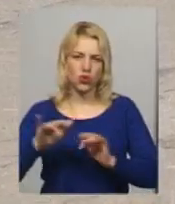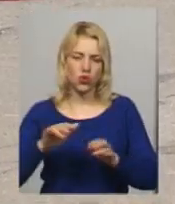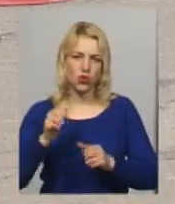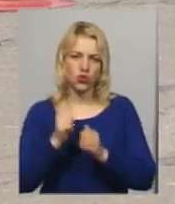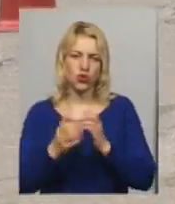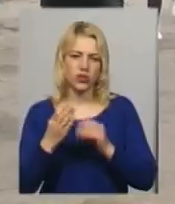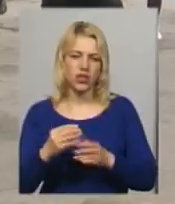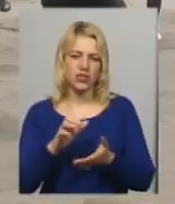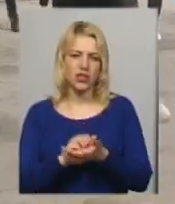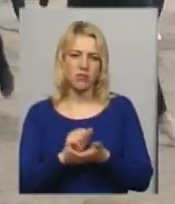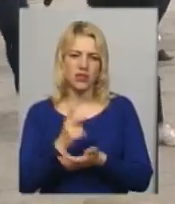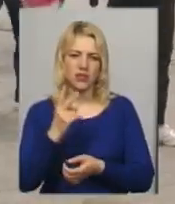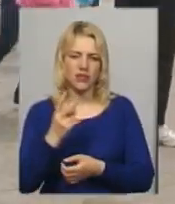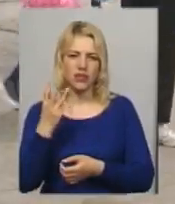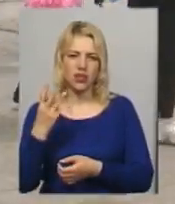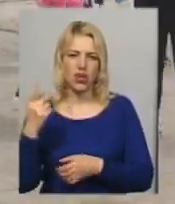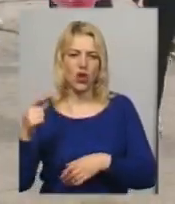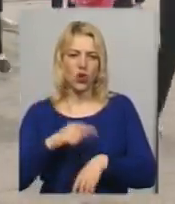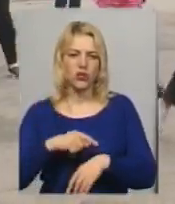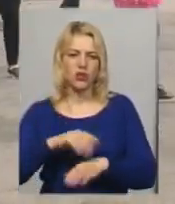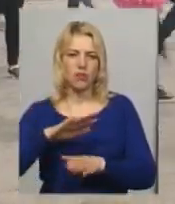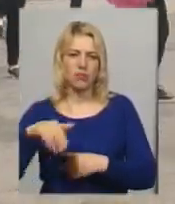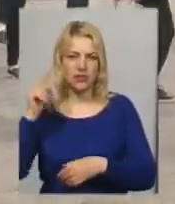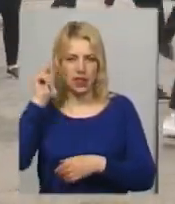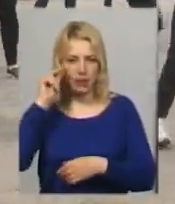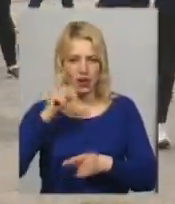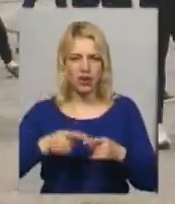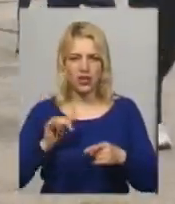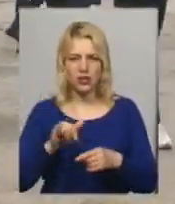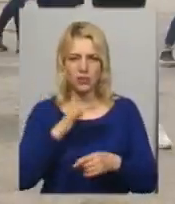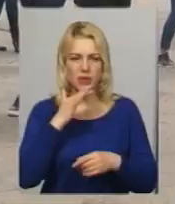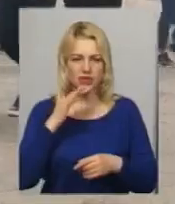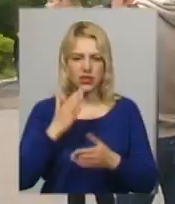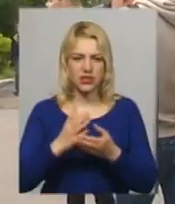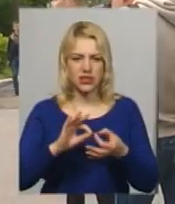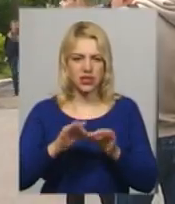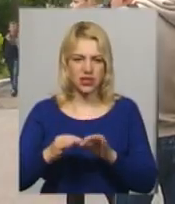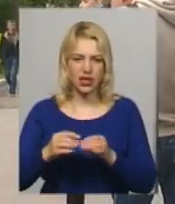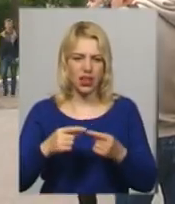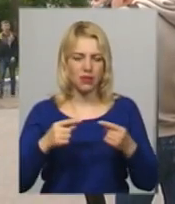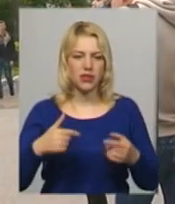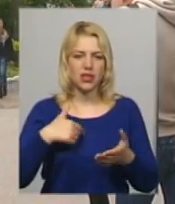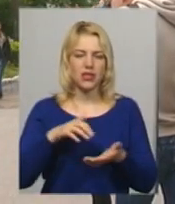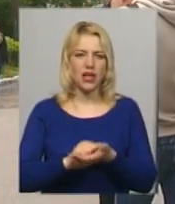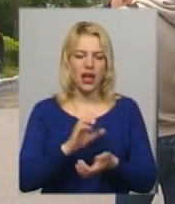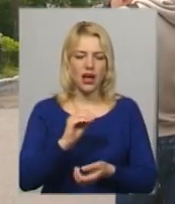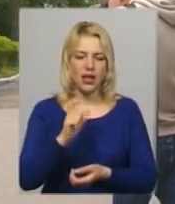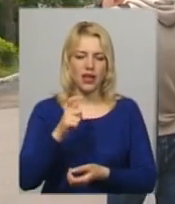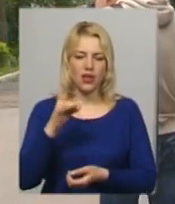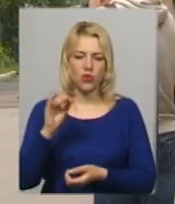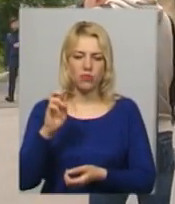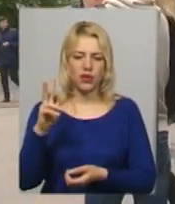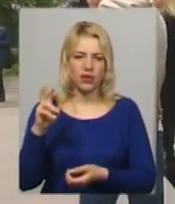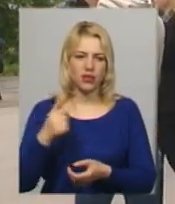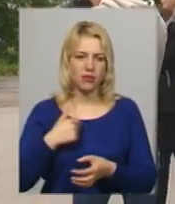займалися 2-3 години після пар. Юлія Набухотна каже, у танці є складні для неї елементи. Я займаюся айробікою вже другий рік, для